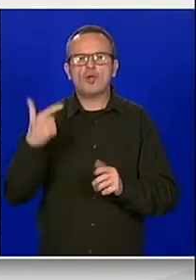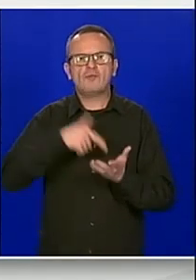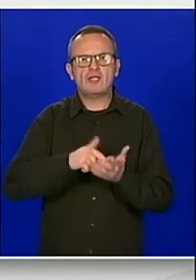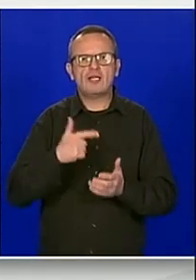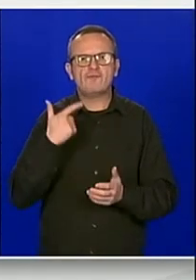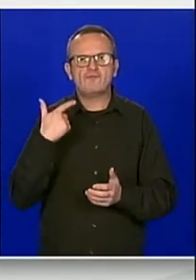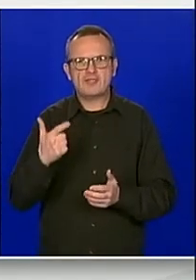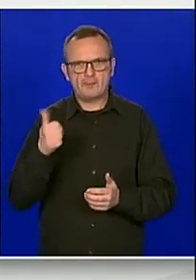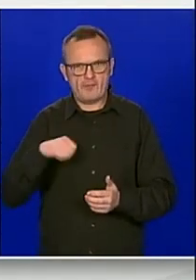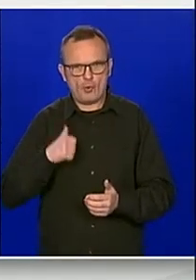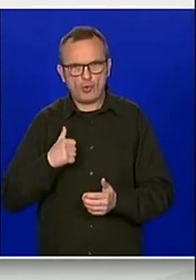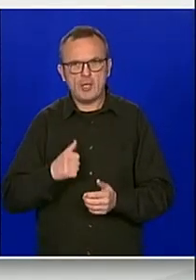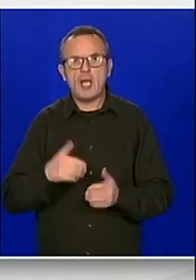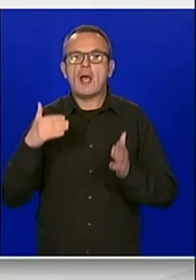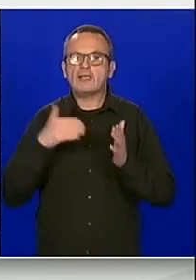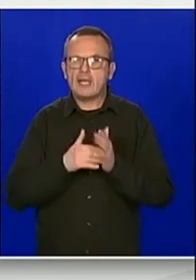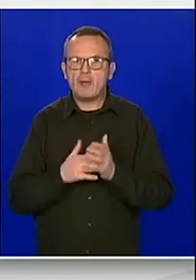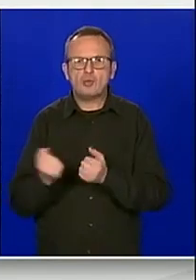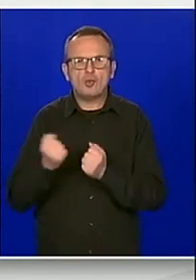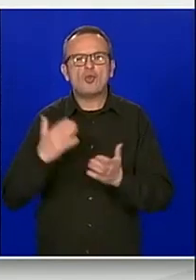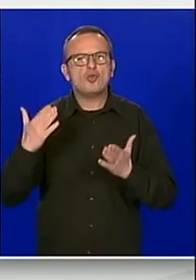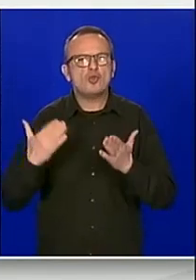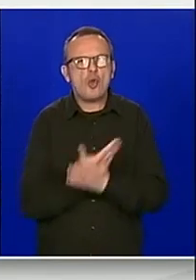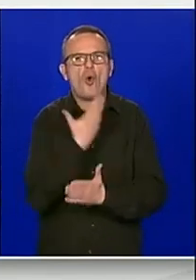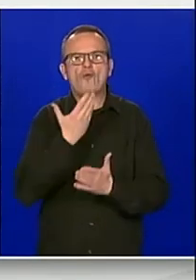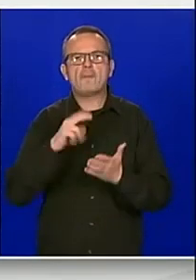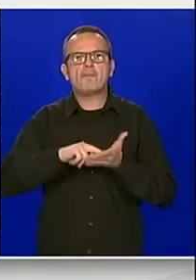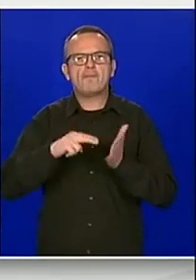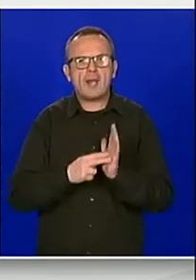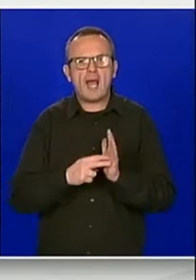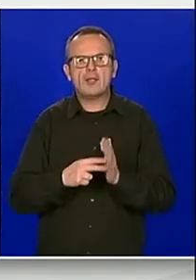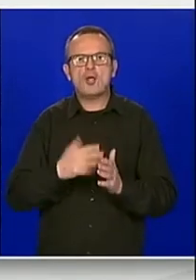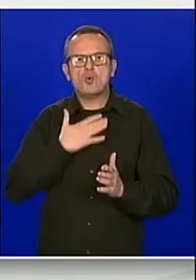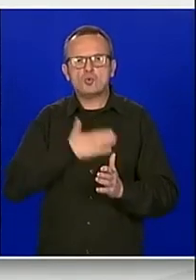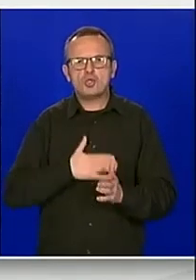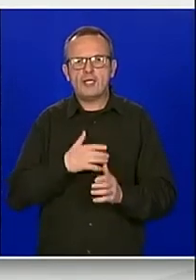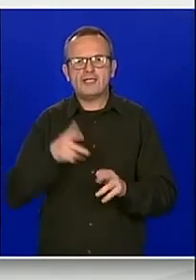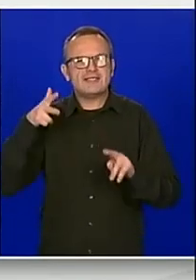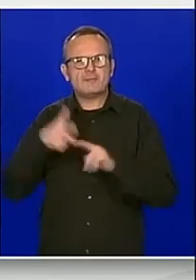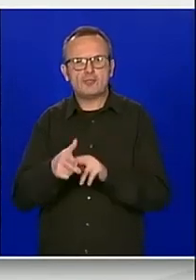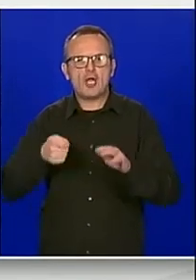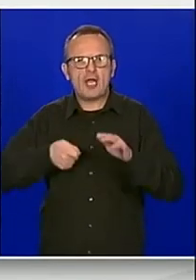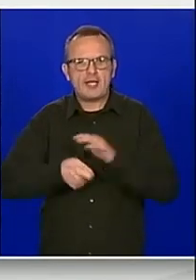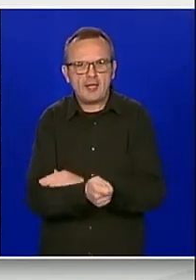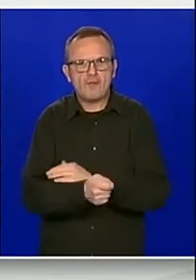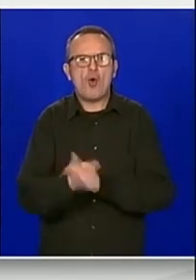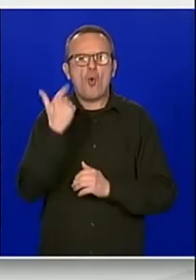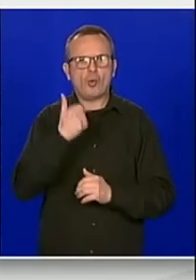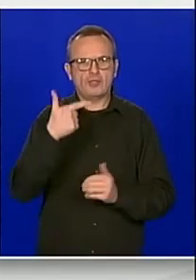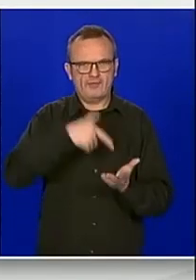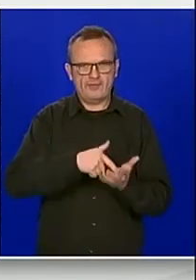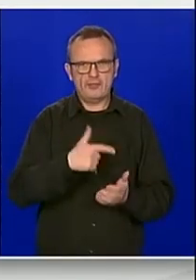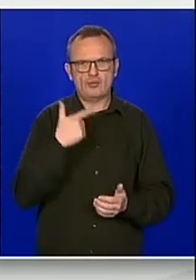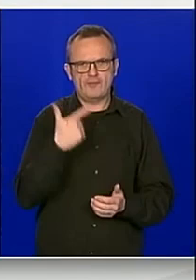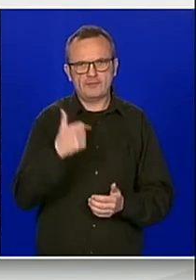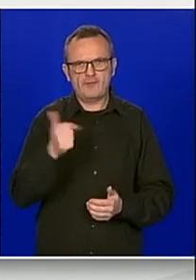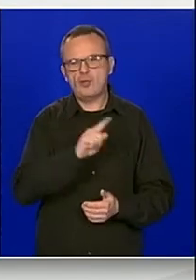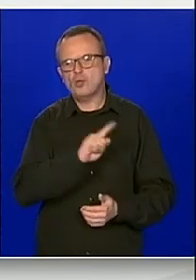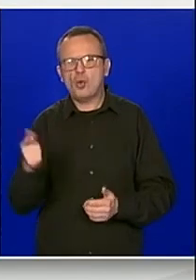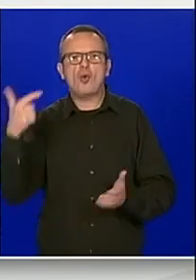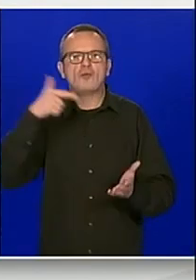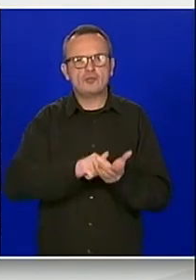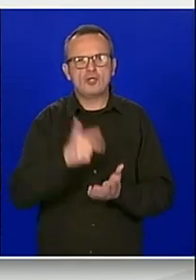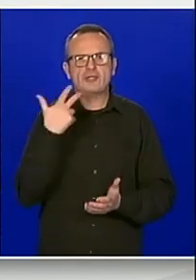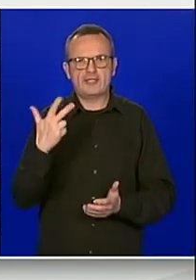donijeti novi nacionalni strateški okvir za potričje sprečavanja korupcije za razdoblje od 2021. do 2030. godine.